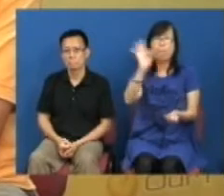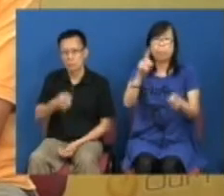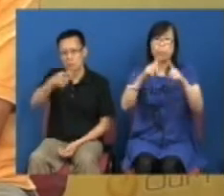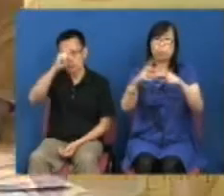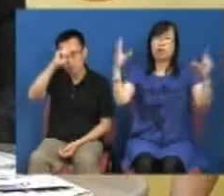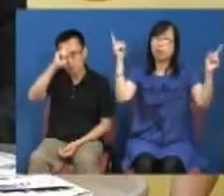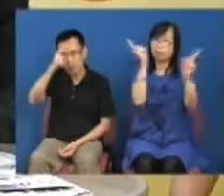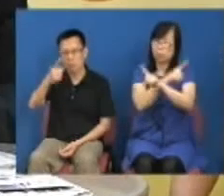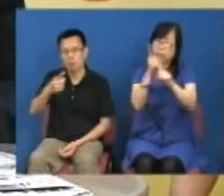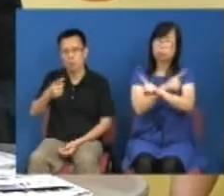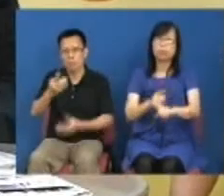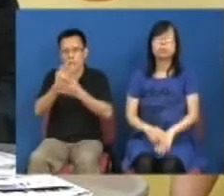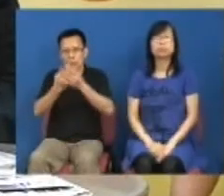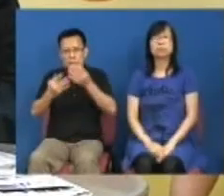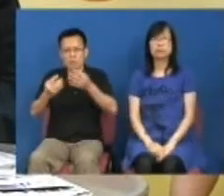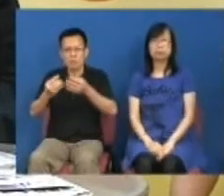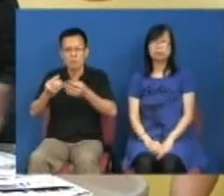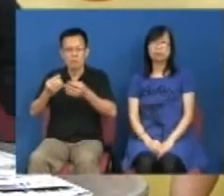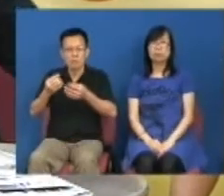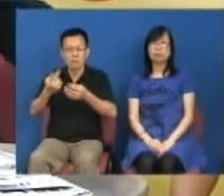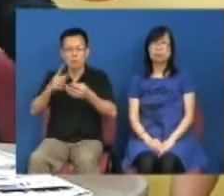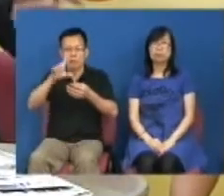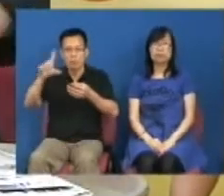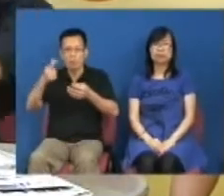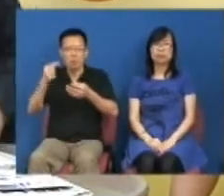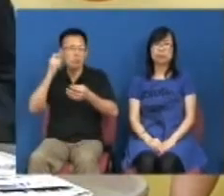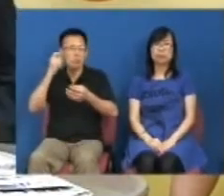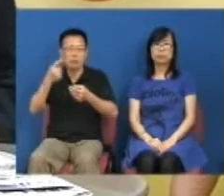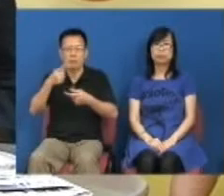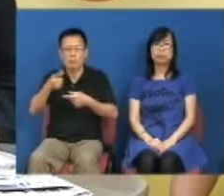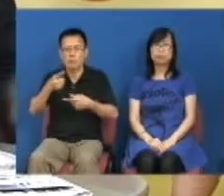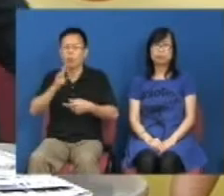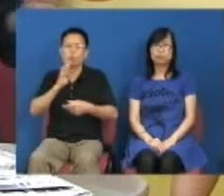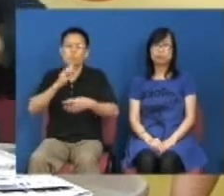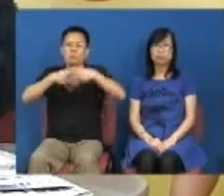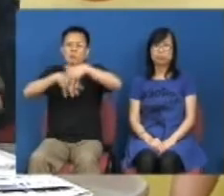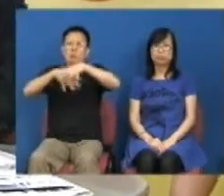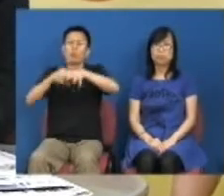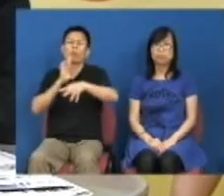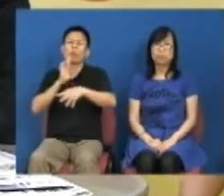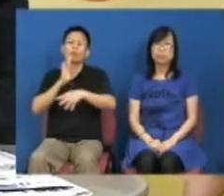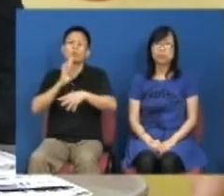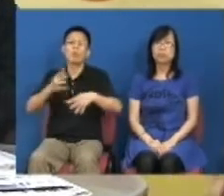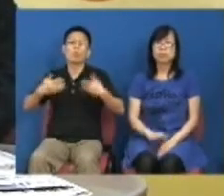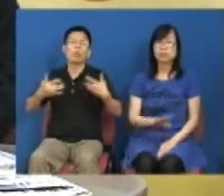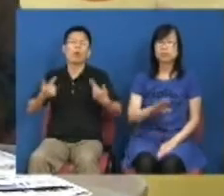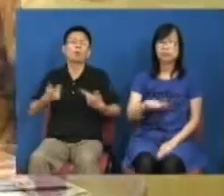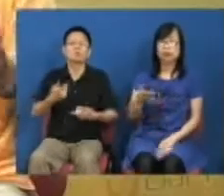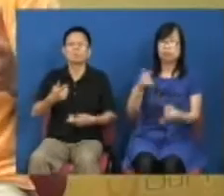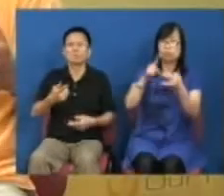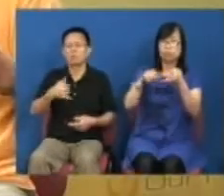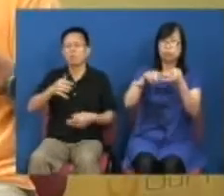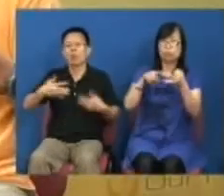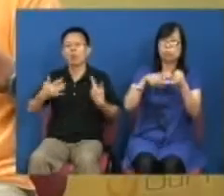得当年廖林熟宇还是保护局长的时候他说你们去嘉莲去玩趁高兴但他终于